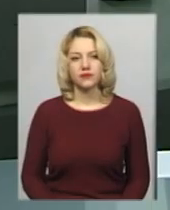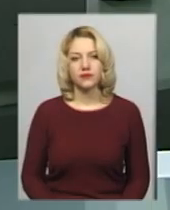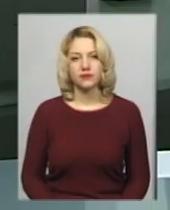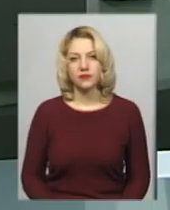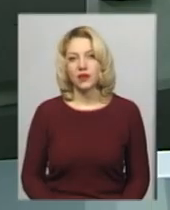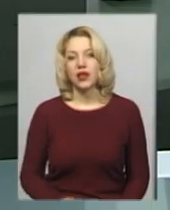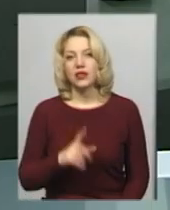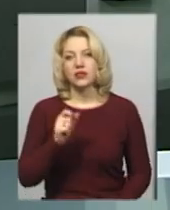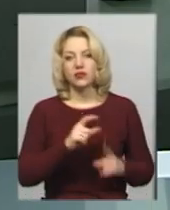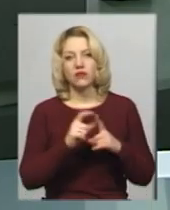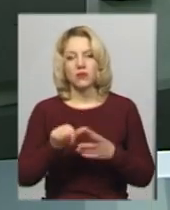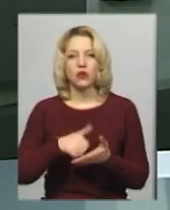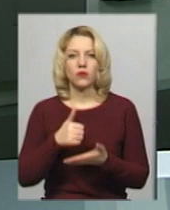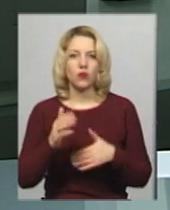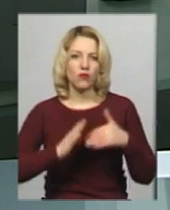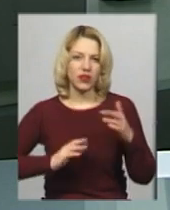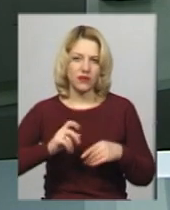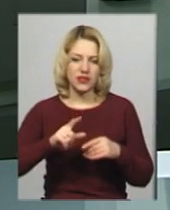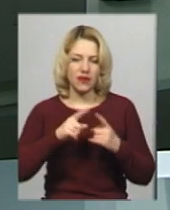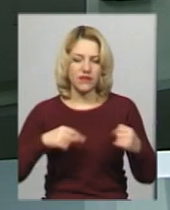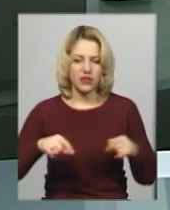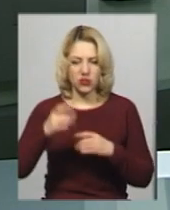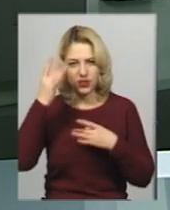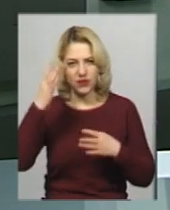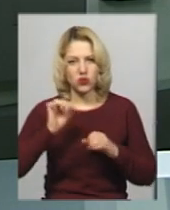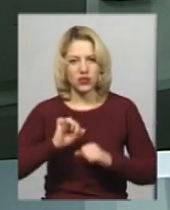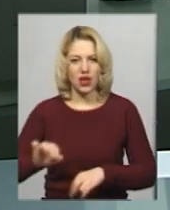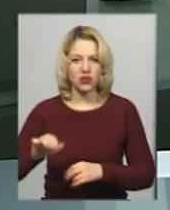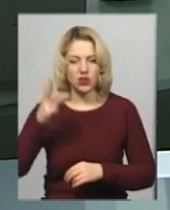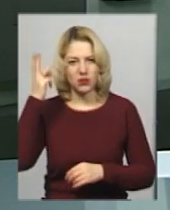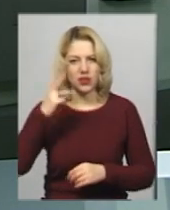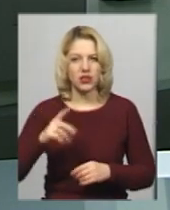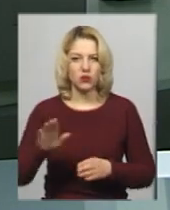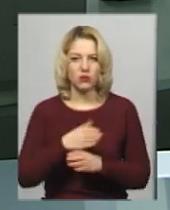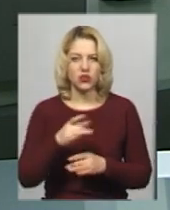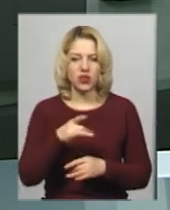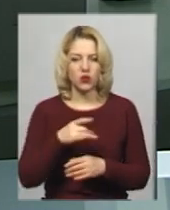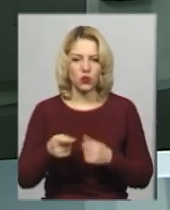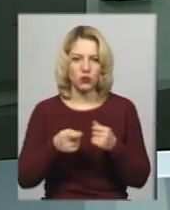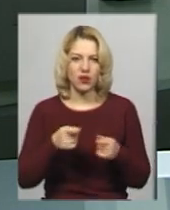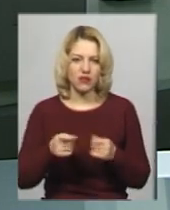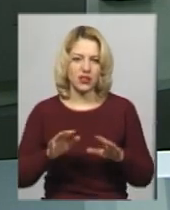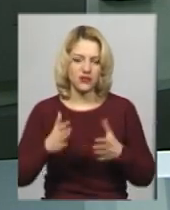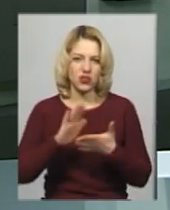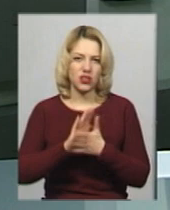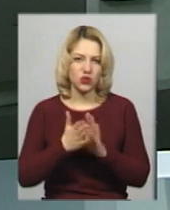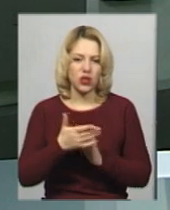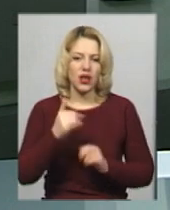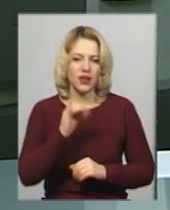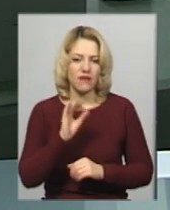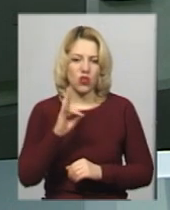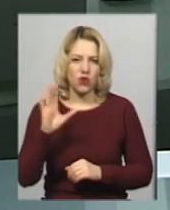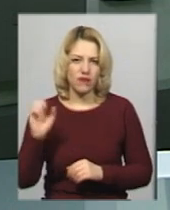За словами головного фахівця відділу цивільного захисту Хмельницького міськрайонного управління надзвичайних ситуацій Ганни Іванової,